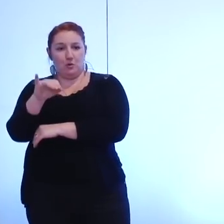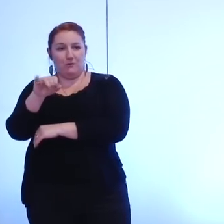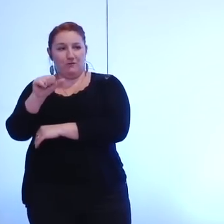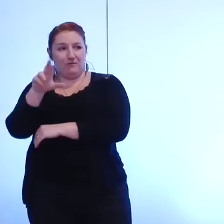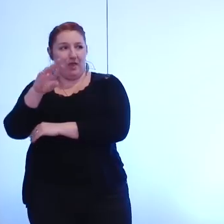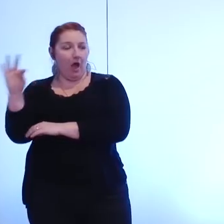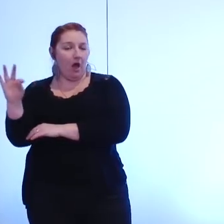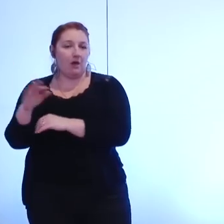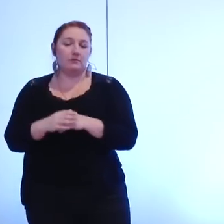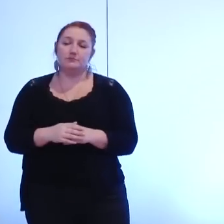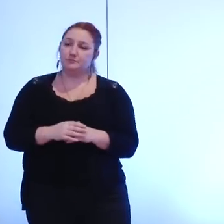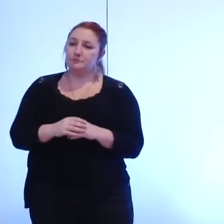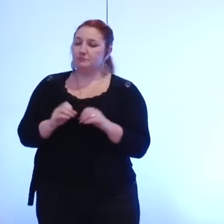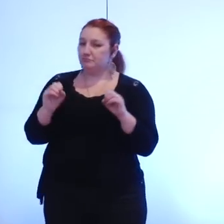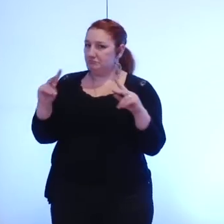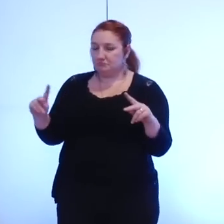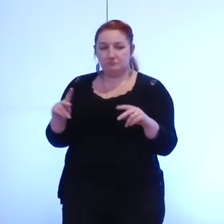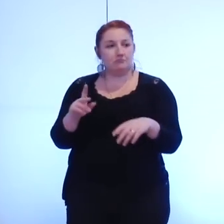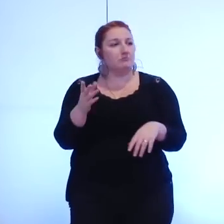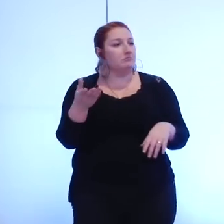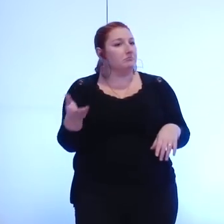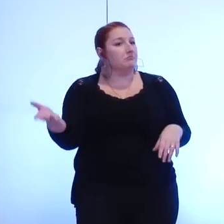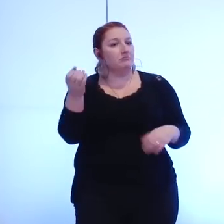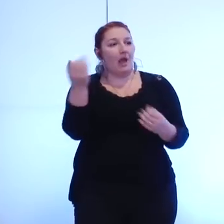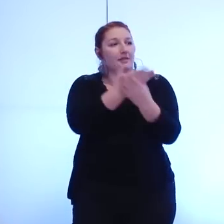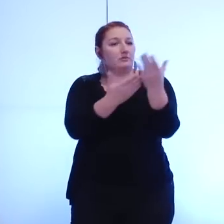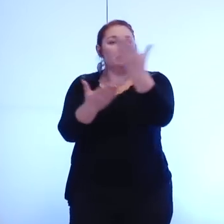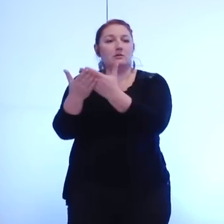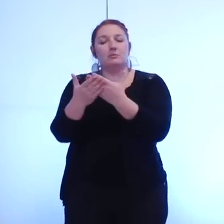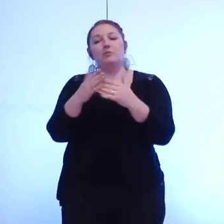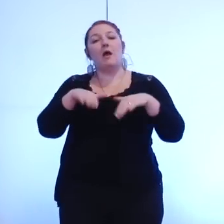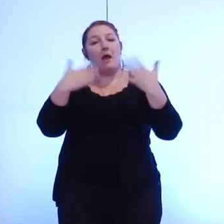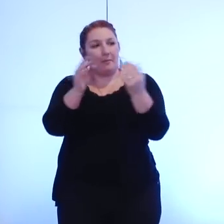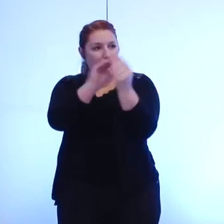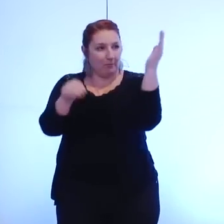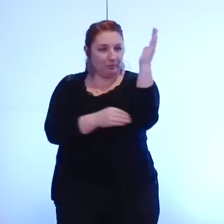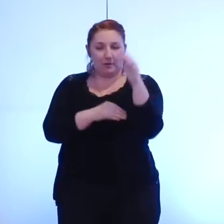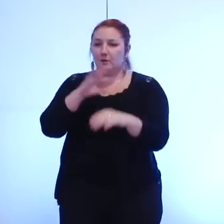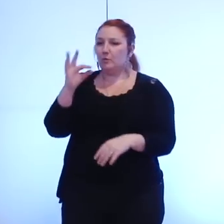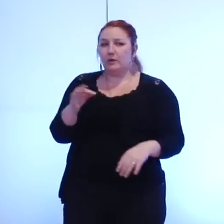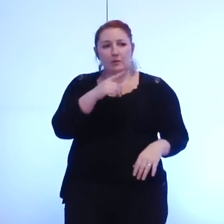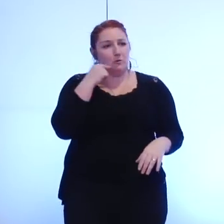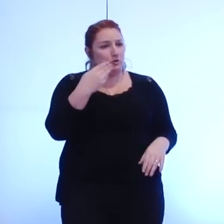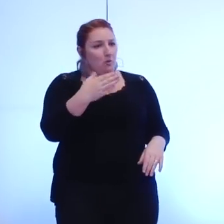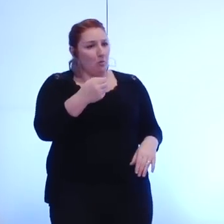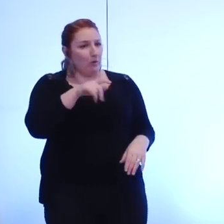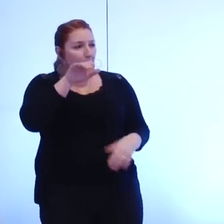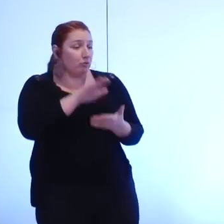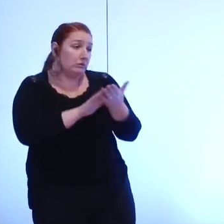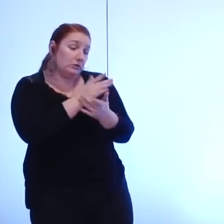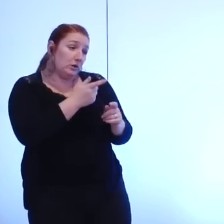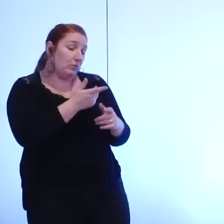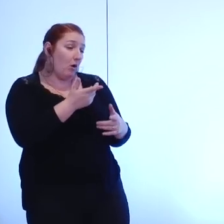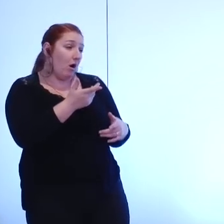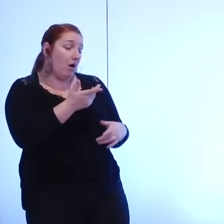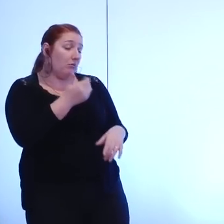il y a alors des interventions et après un amendement oui monsieur je suis vraiment désolé de vous embêter encore mais je